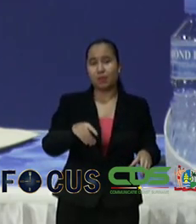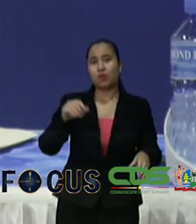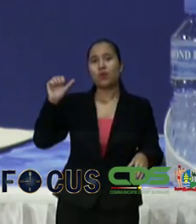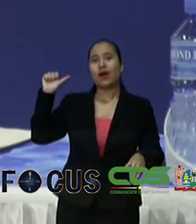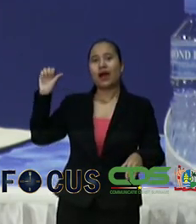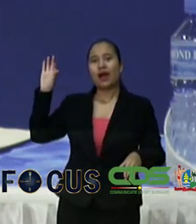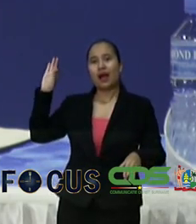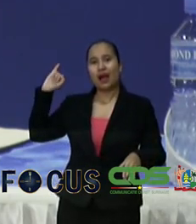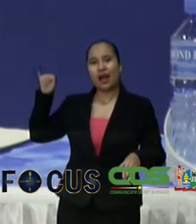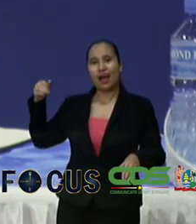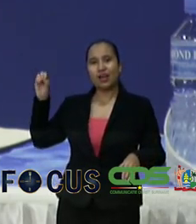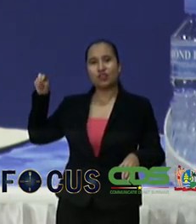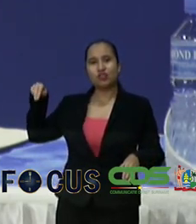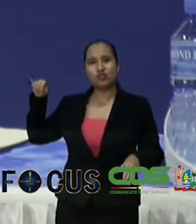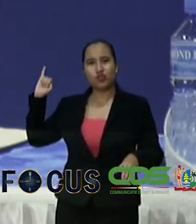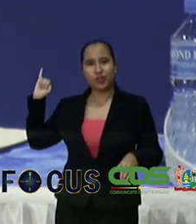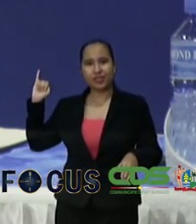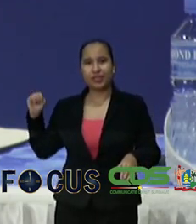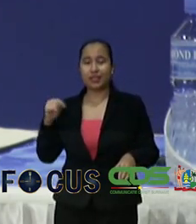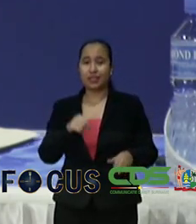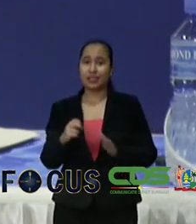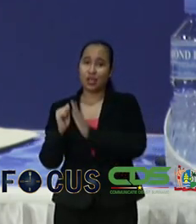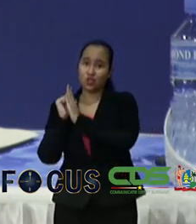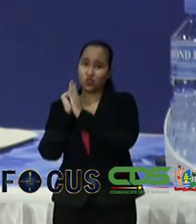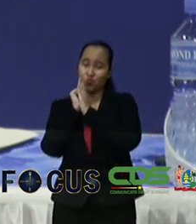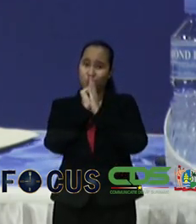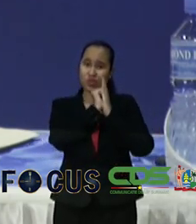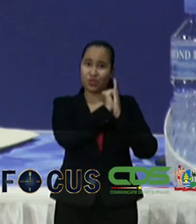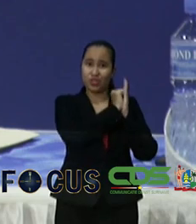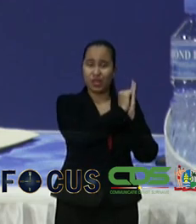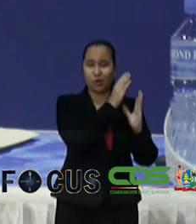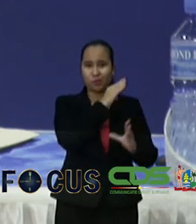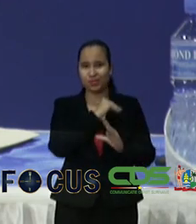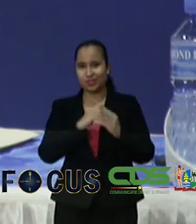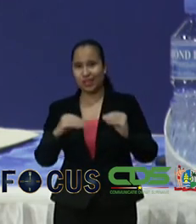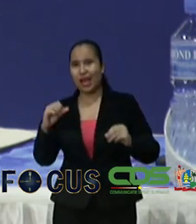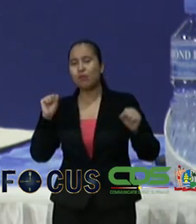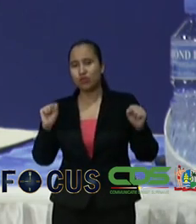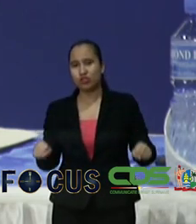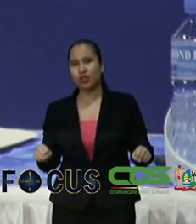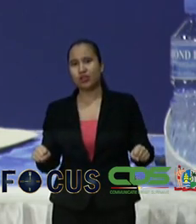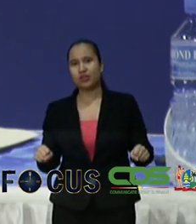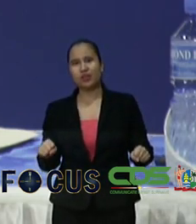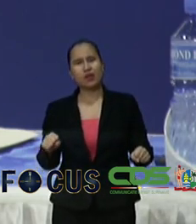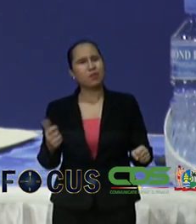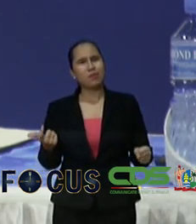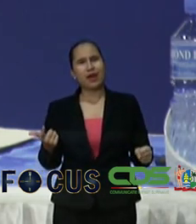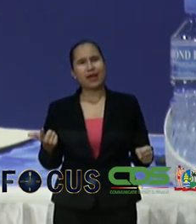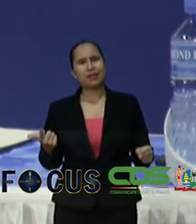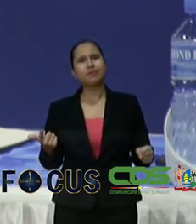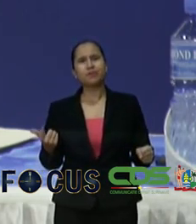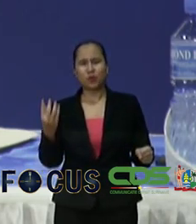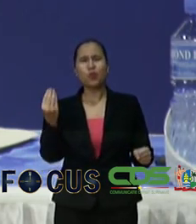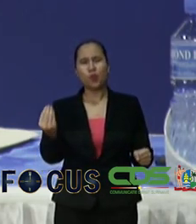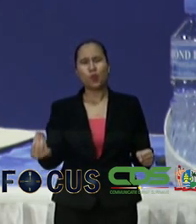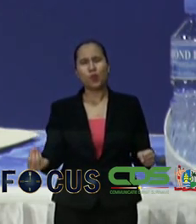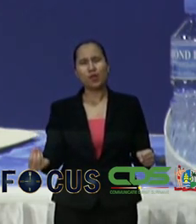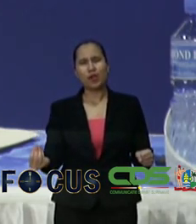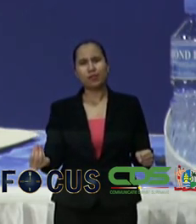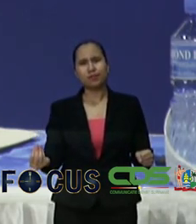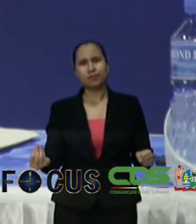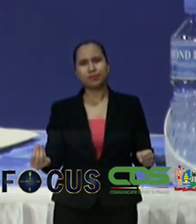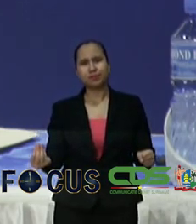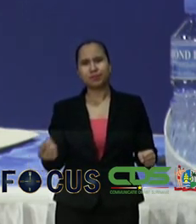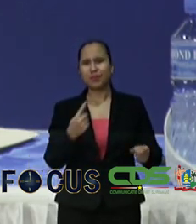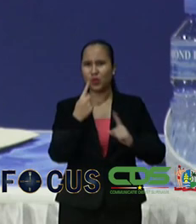verzoek is. Daar hebben we dit weekend zeker uitsluitsel over maar er is geen sprake van onwil er is juist sprake